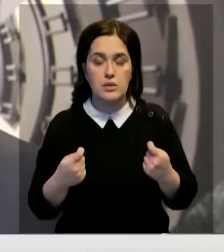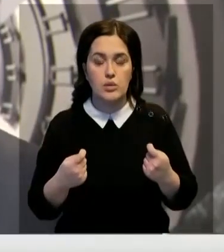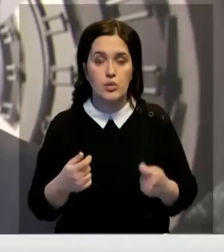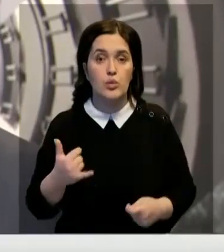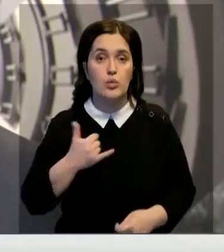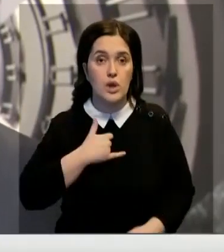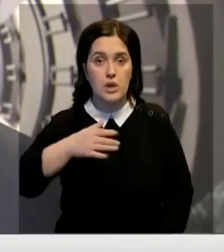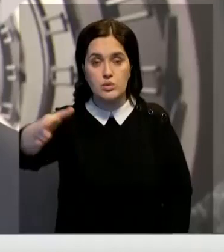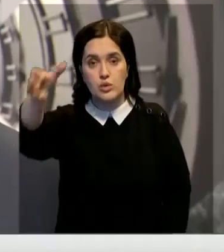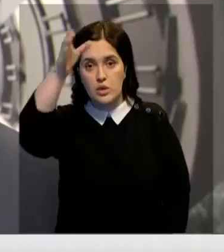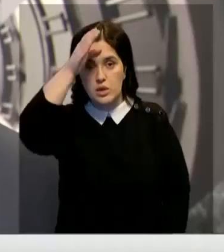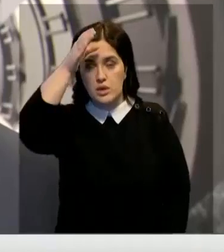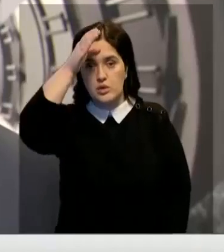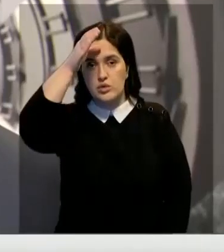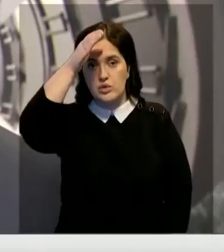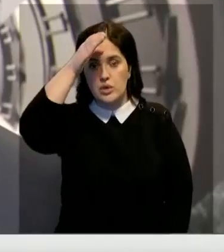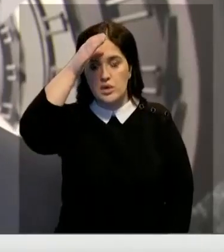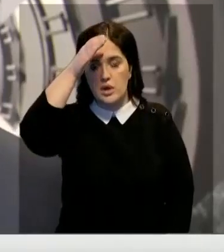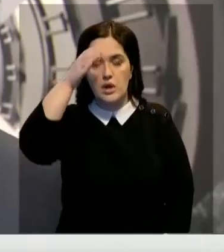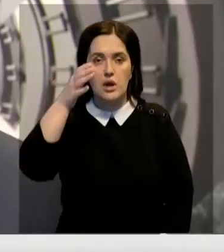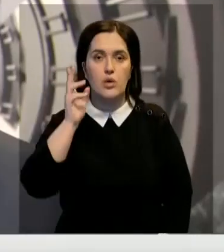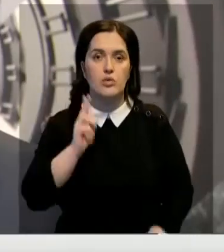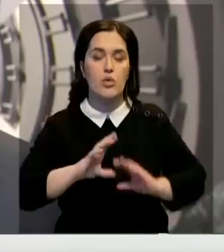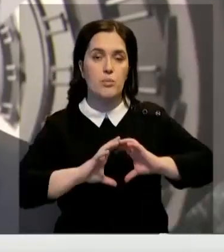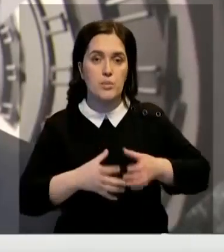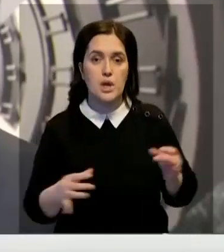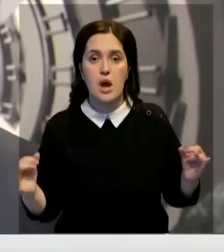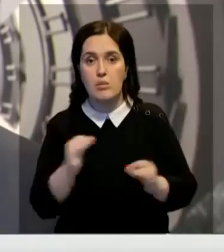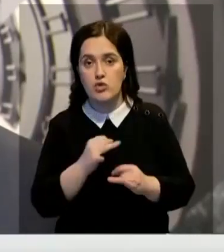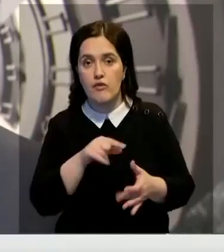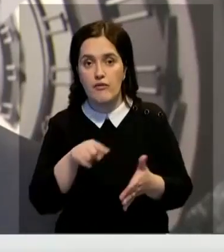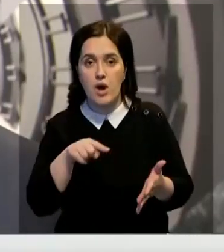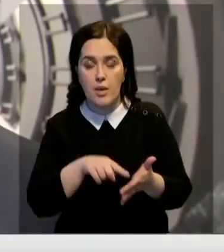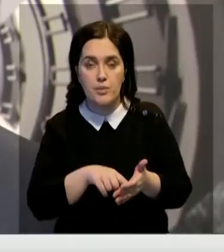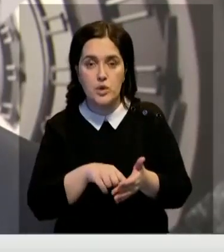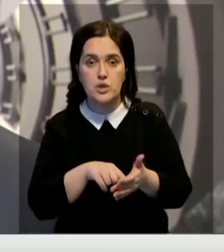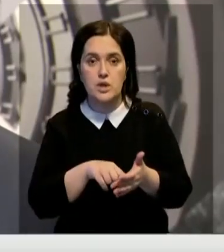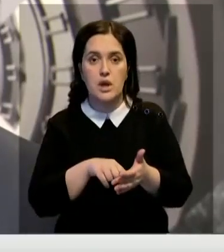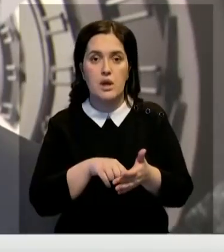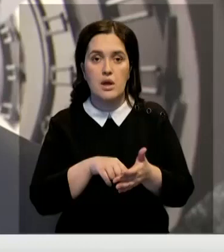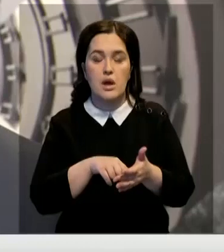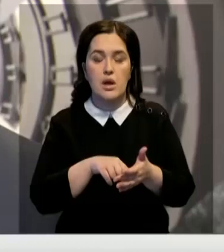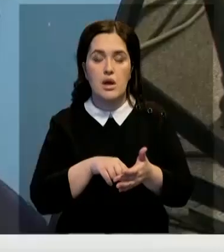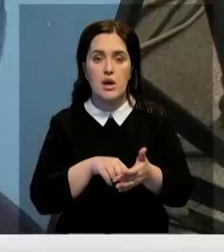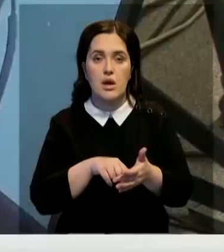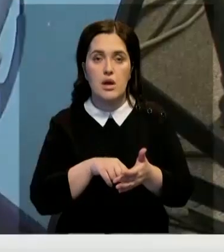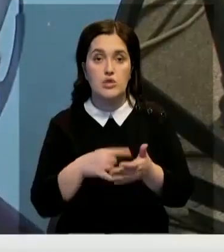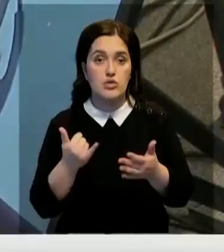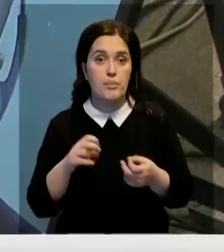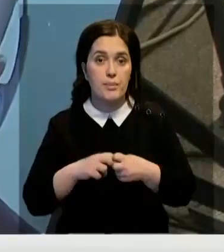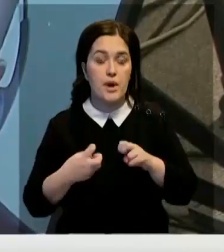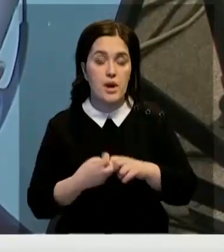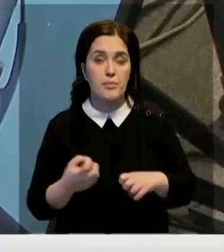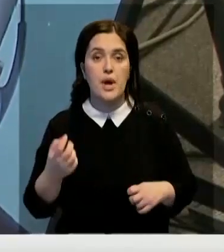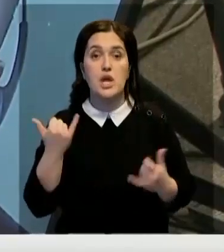ведущие ученые мира обсуждают вопросы именно об актуальности данной проблемы. Сейчас в